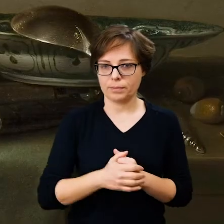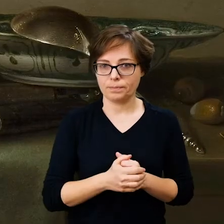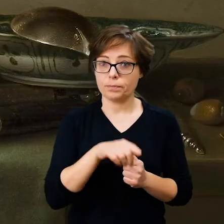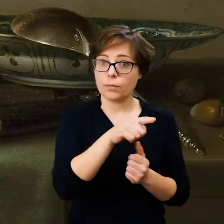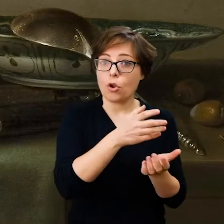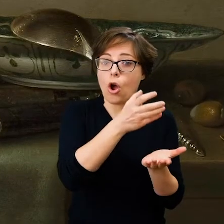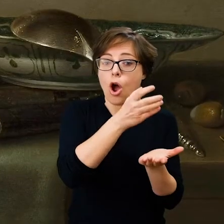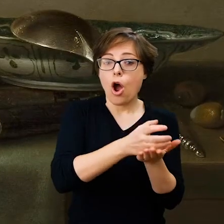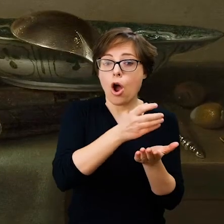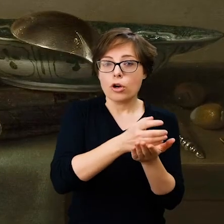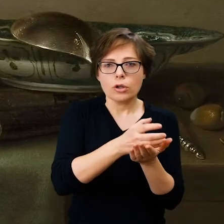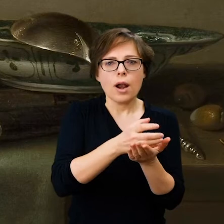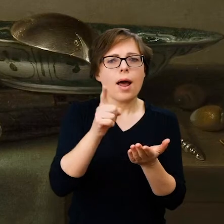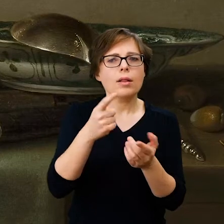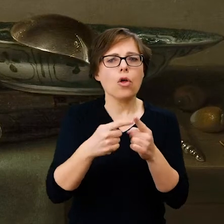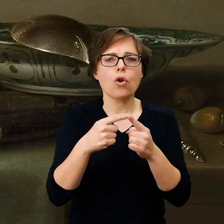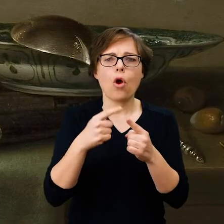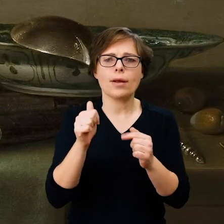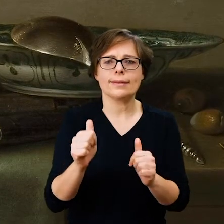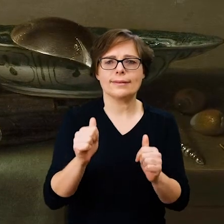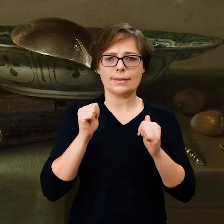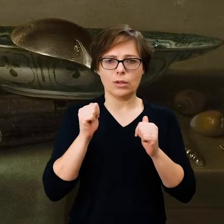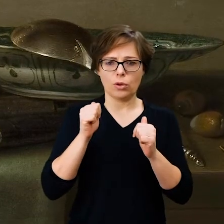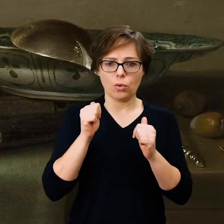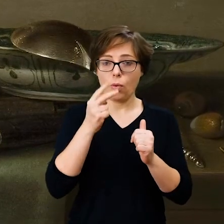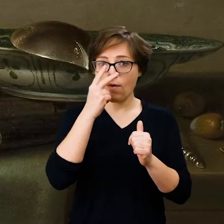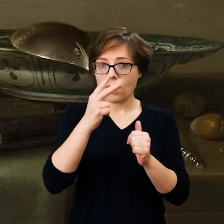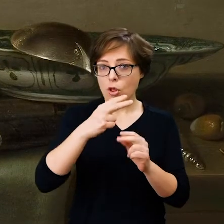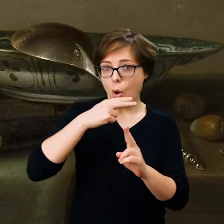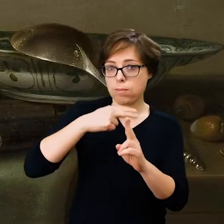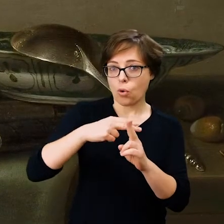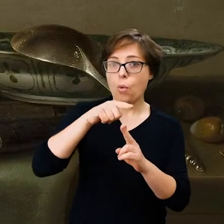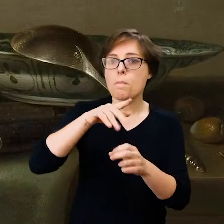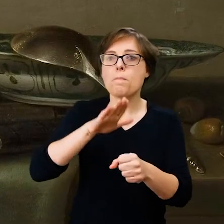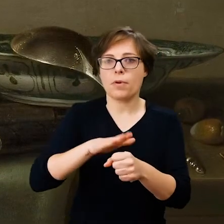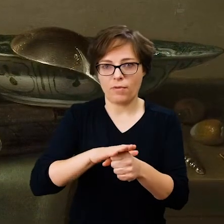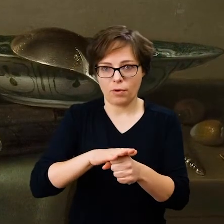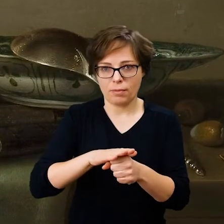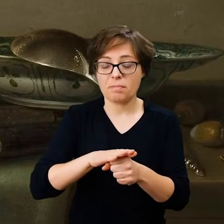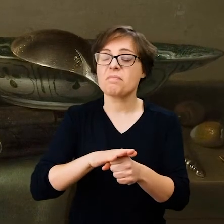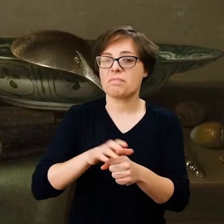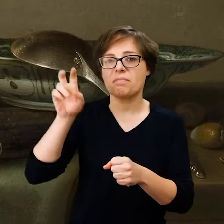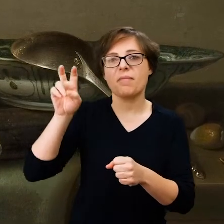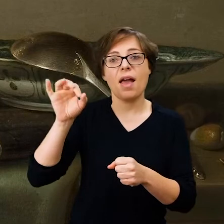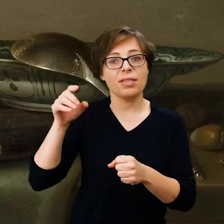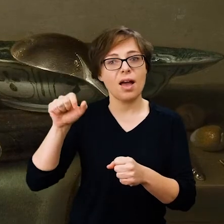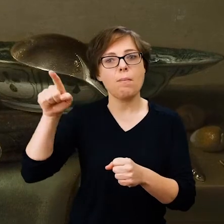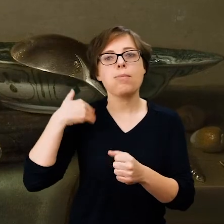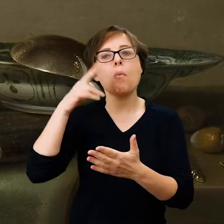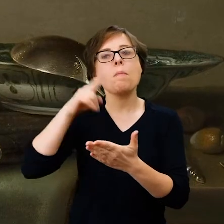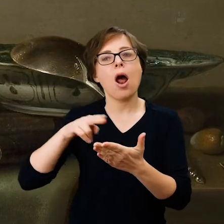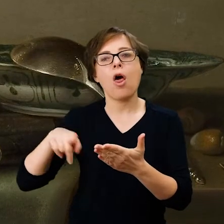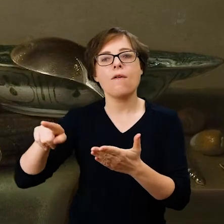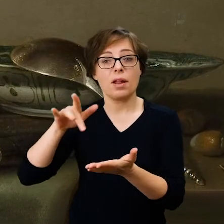szklanica, stojąca nieco w tle, jest wypełniona do połowy piwem. Heda tworzył w Harlemie,